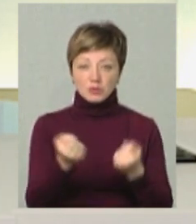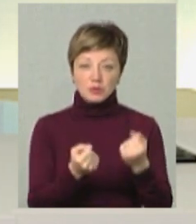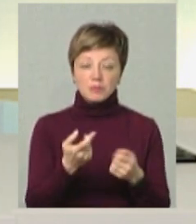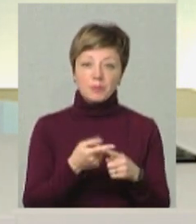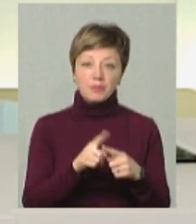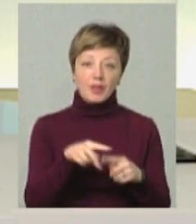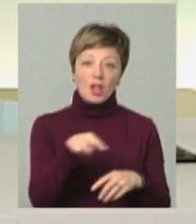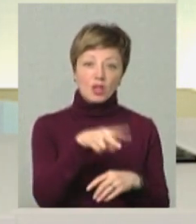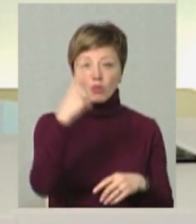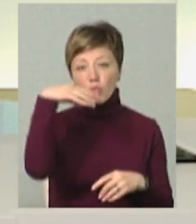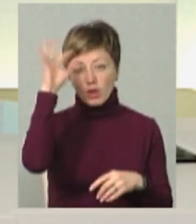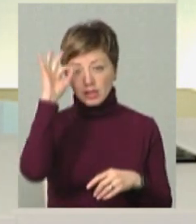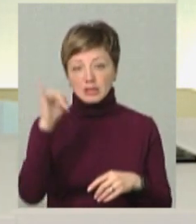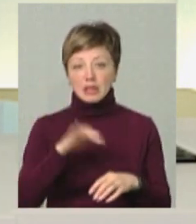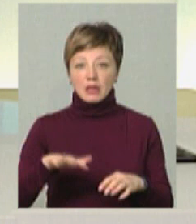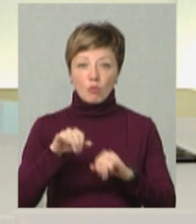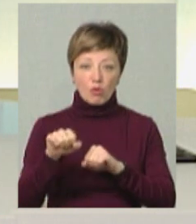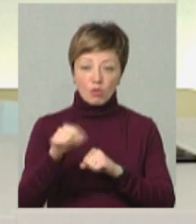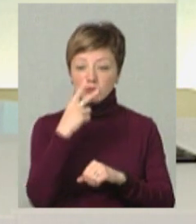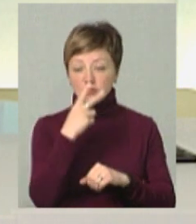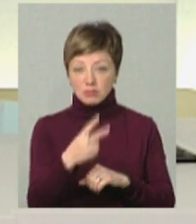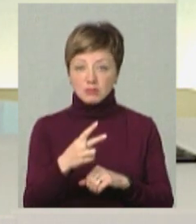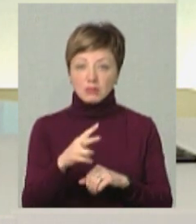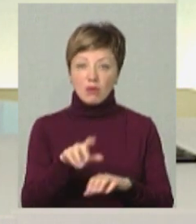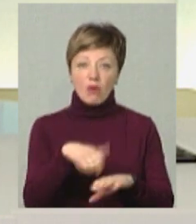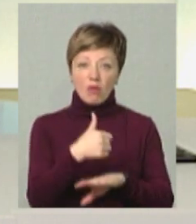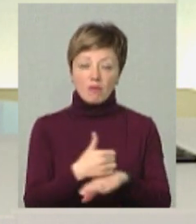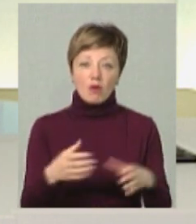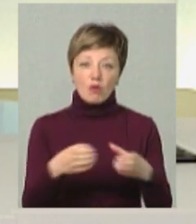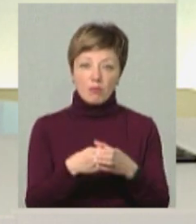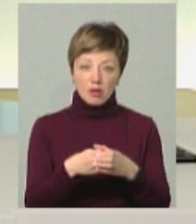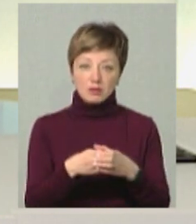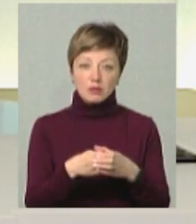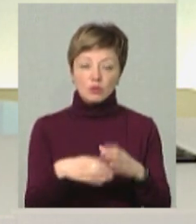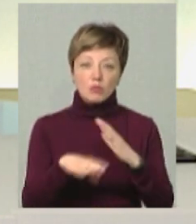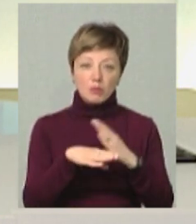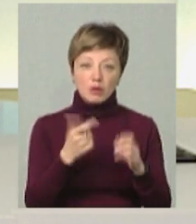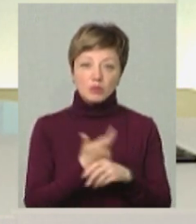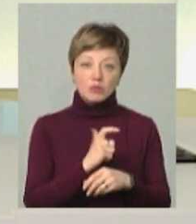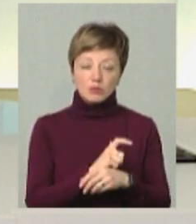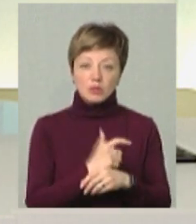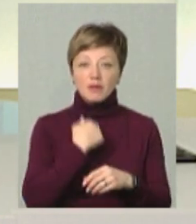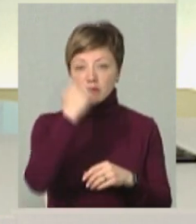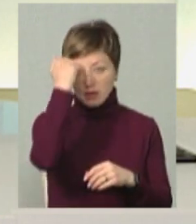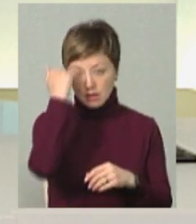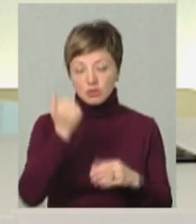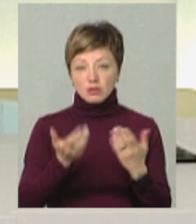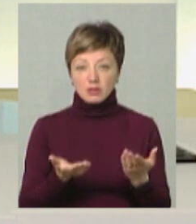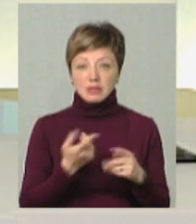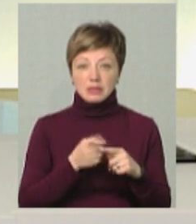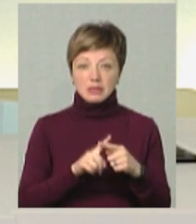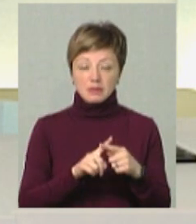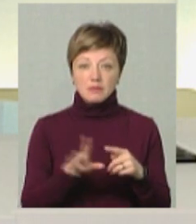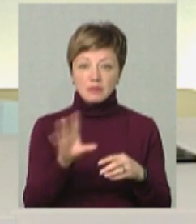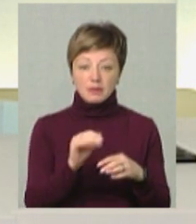політичова і поліція, і тероборона, якби, і голова громади, нам дуже допомагали, я теж вдячний, якби, тому що, якби, ну, все